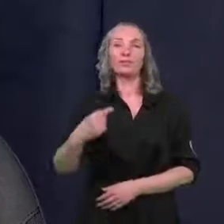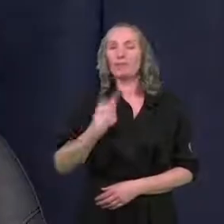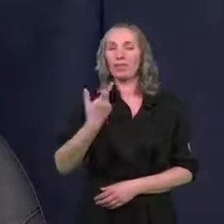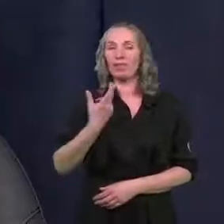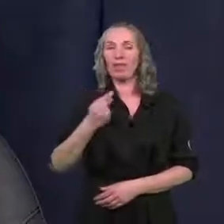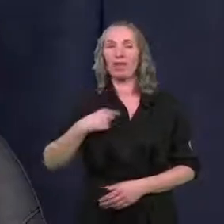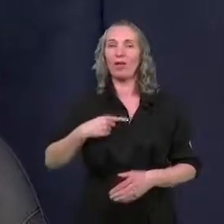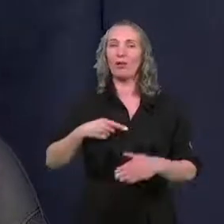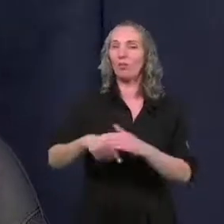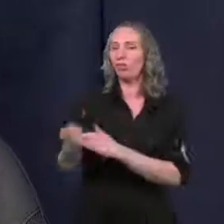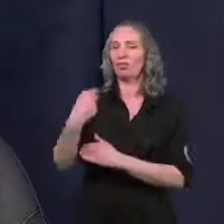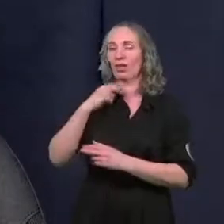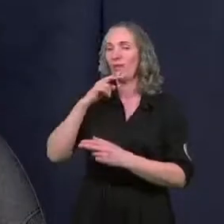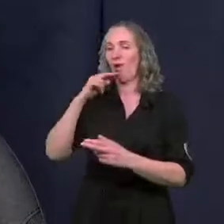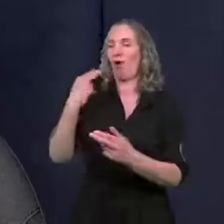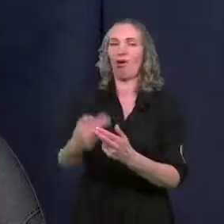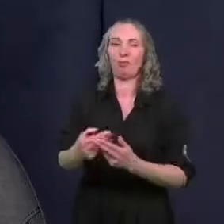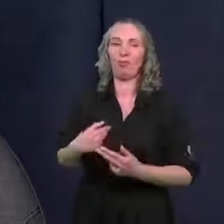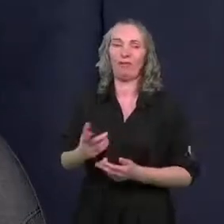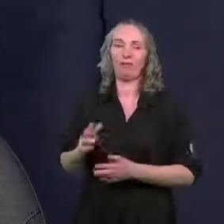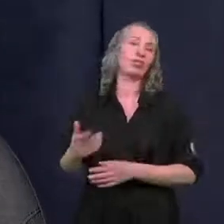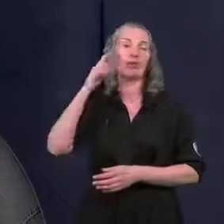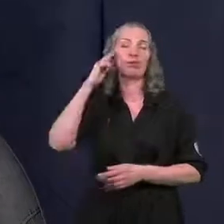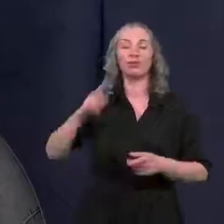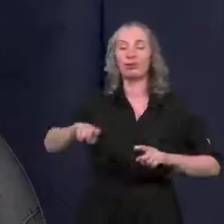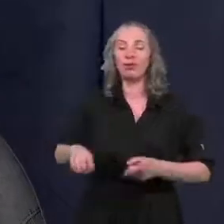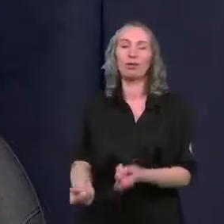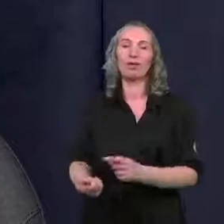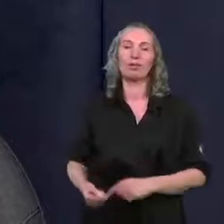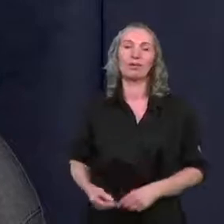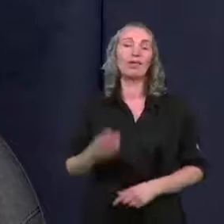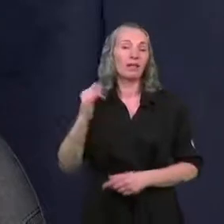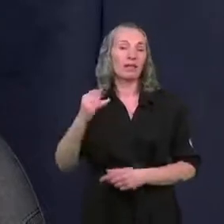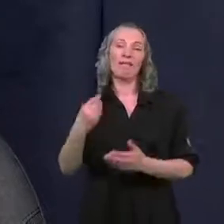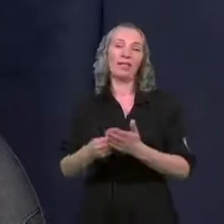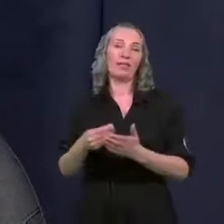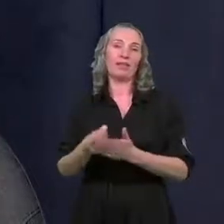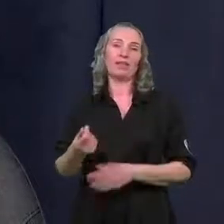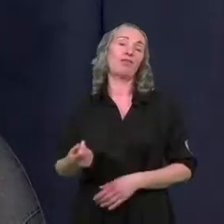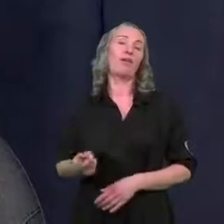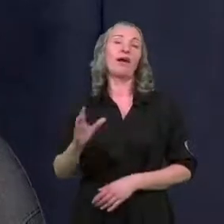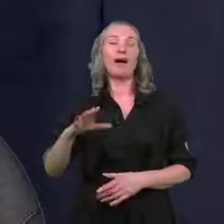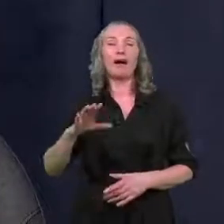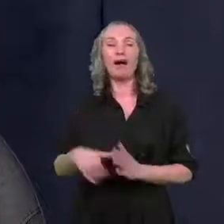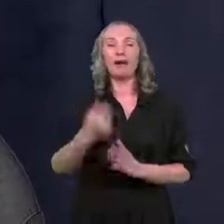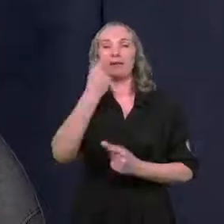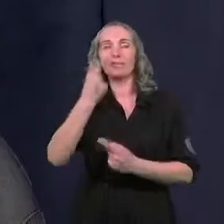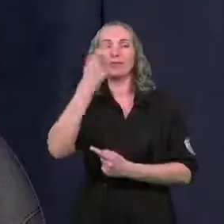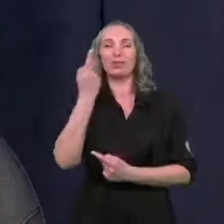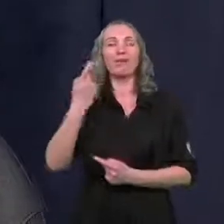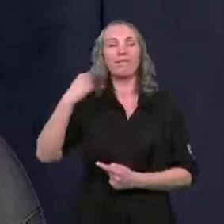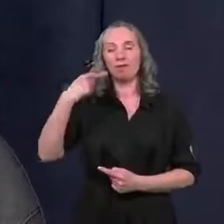uciekamy się od odpowiedzialności tej organizacyjnej i finansowej, ale uważam, że